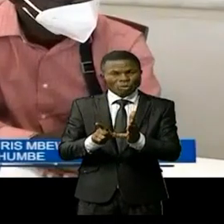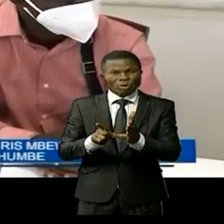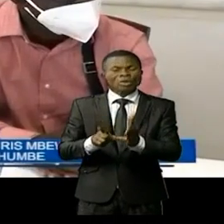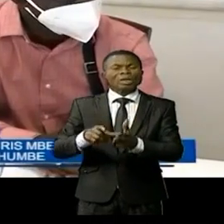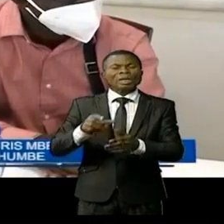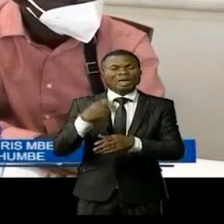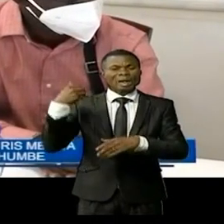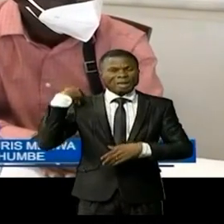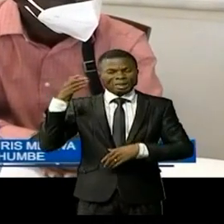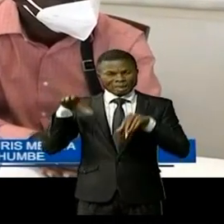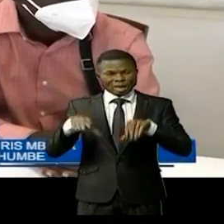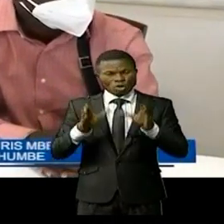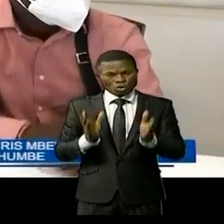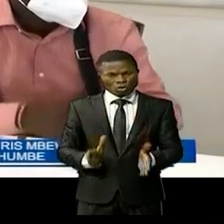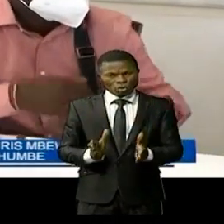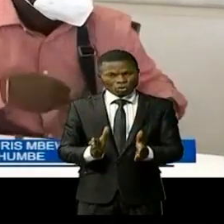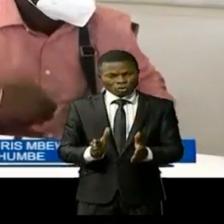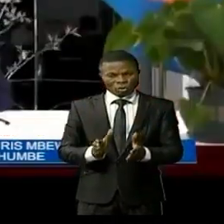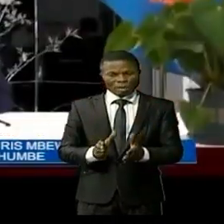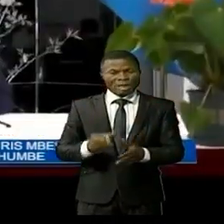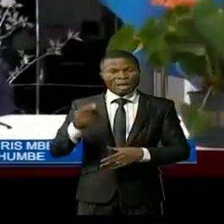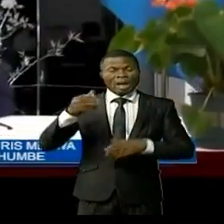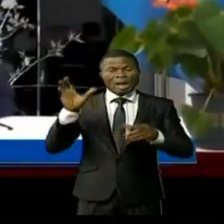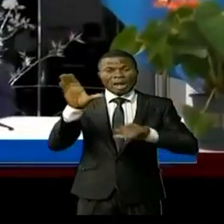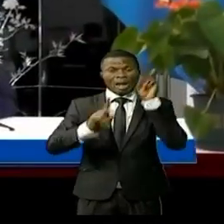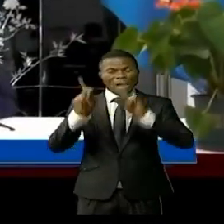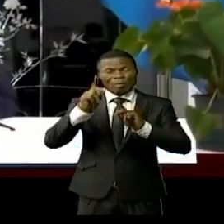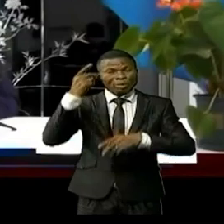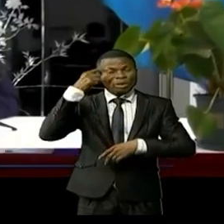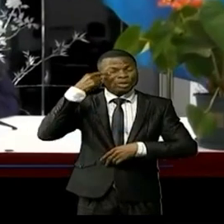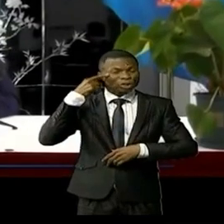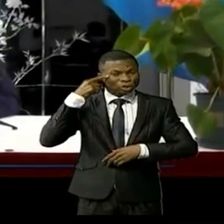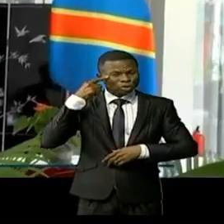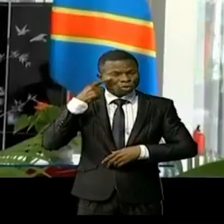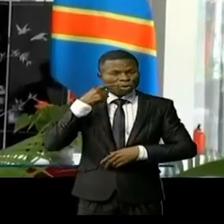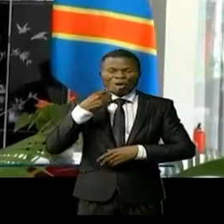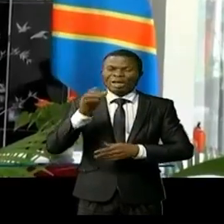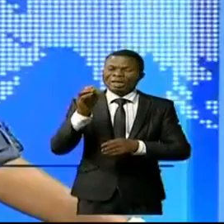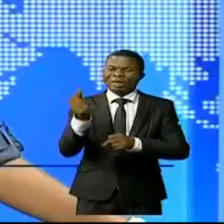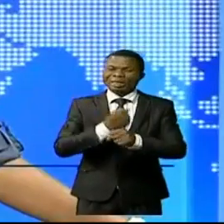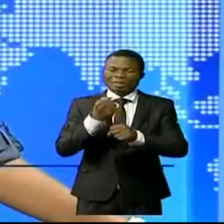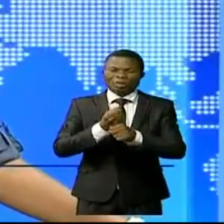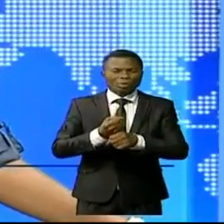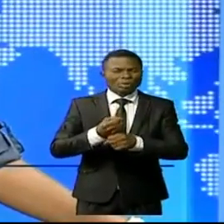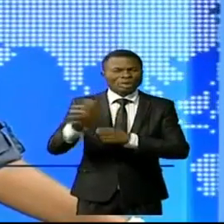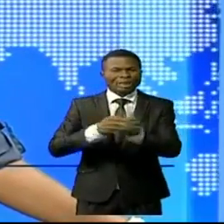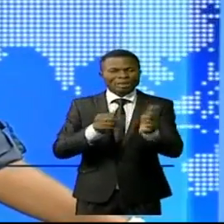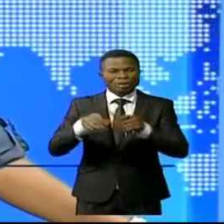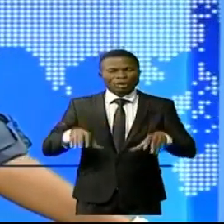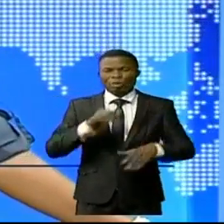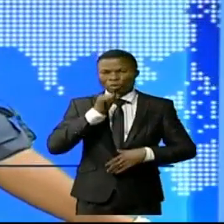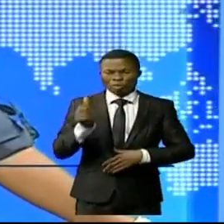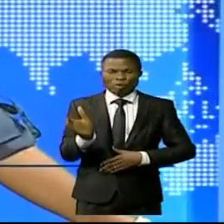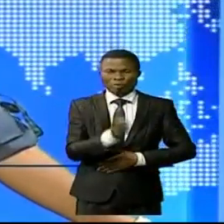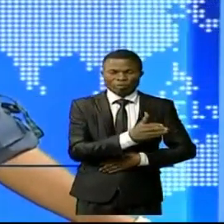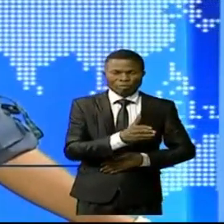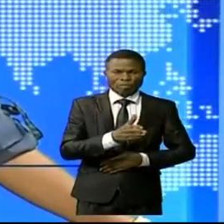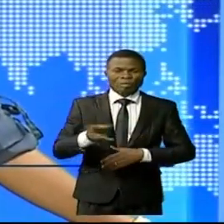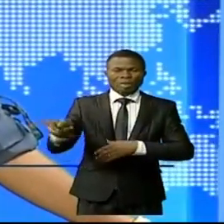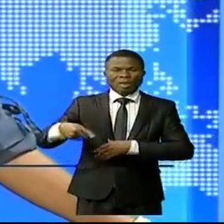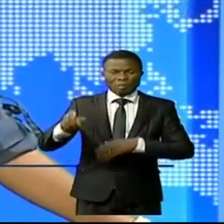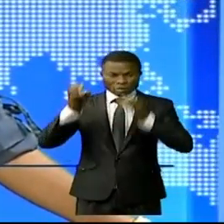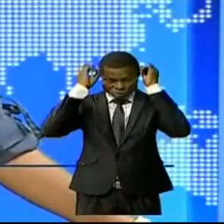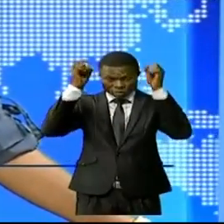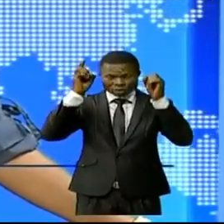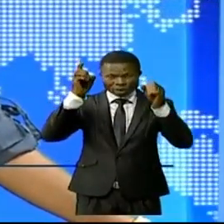législateur donc ils ne peuvent pas se comporter outre mesure la province éducationnelle de